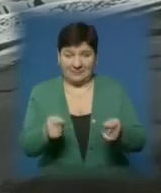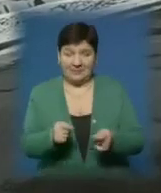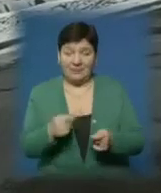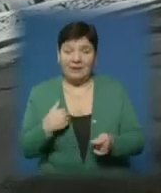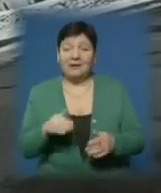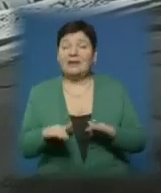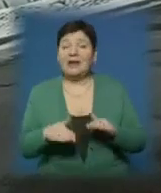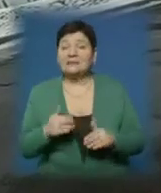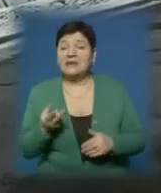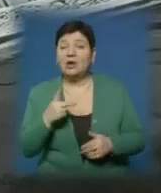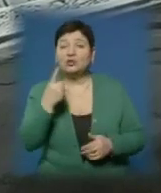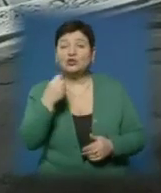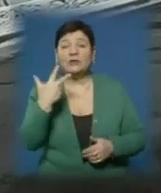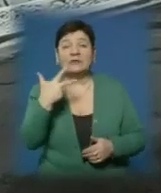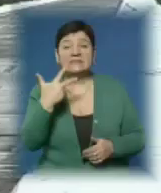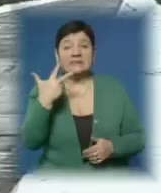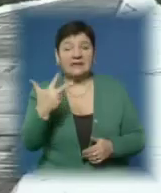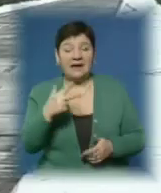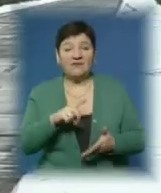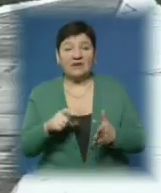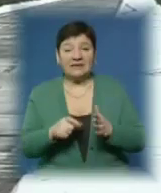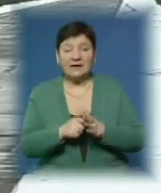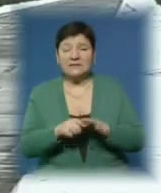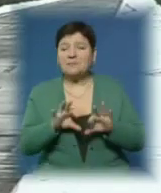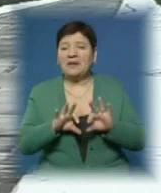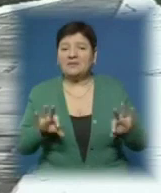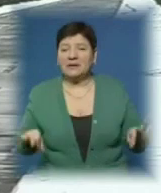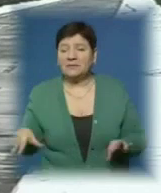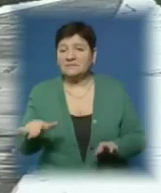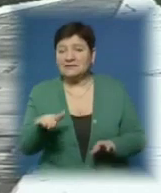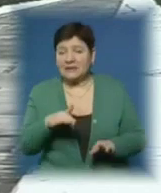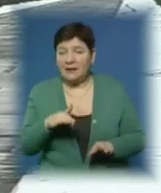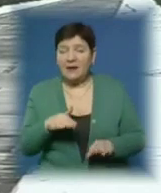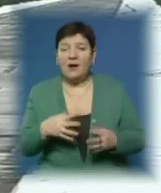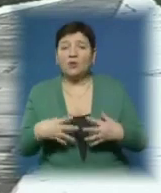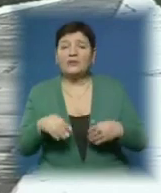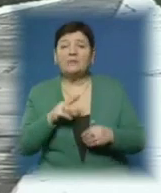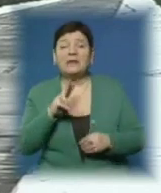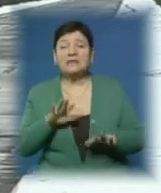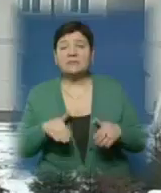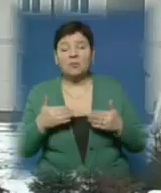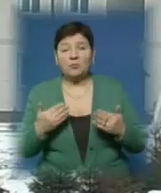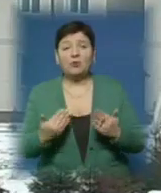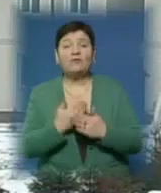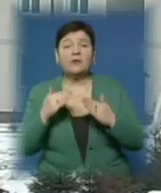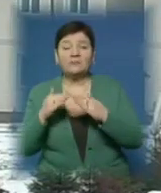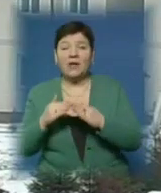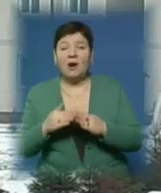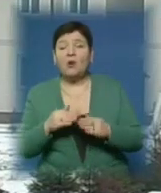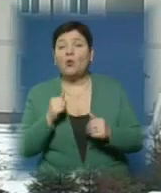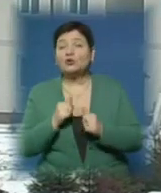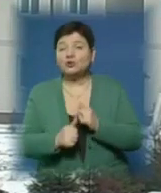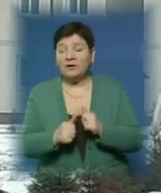для заселення готові 133 квартири з підведеними комунікаціями. З поміж родин, яким запропонували нові помешкання, жодної